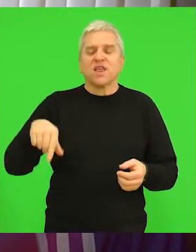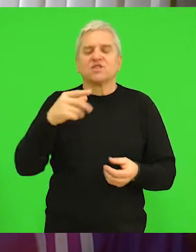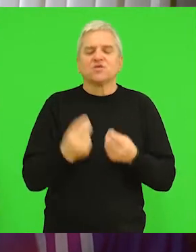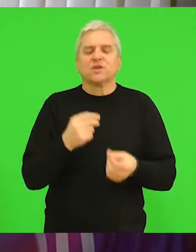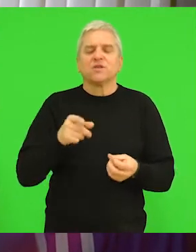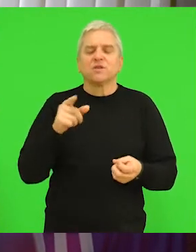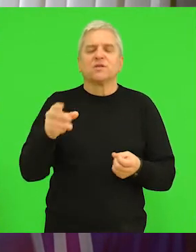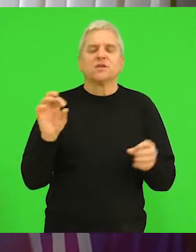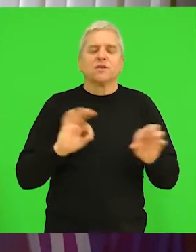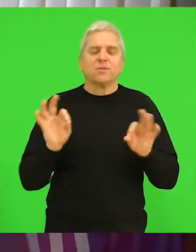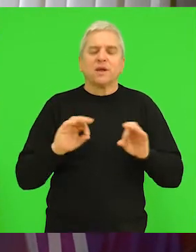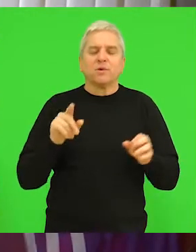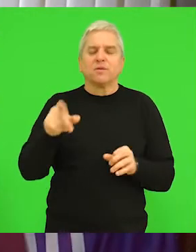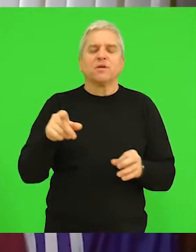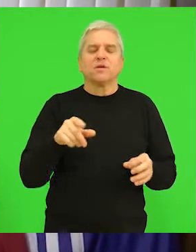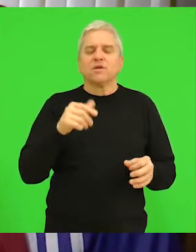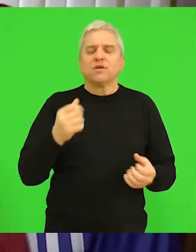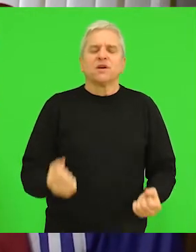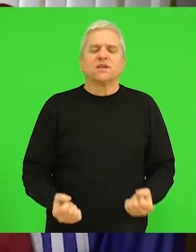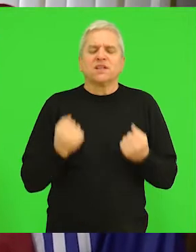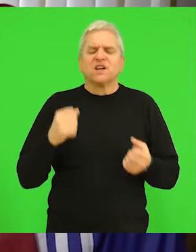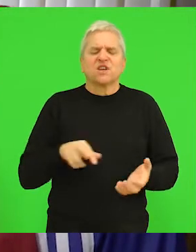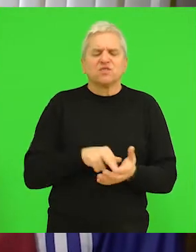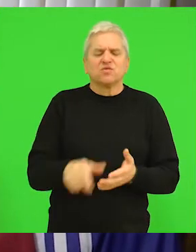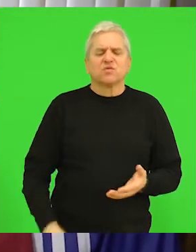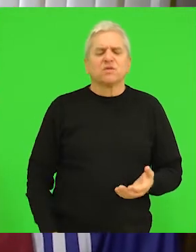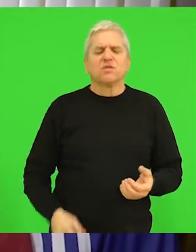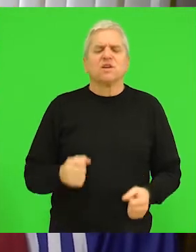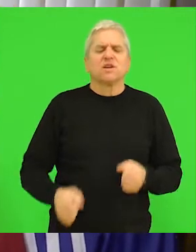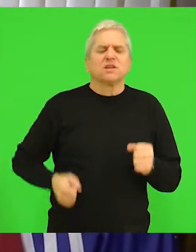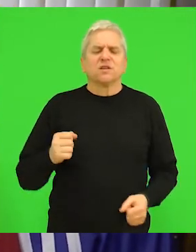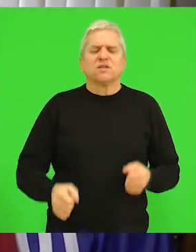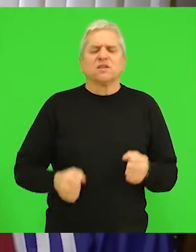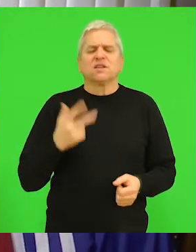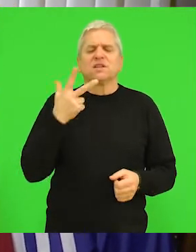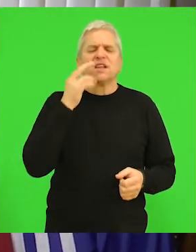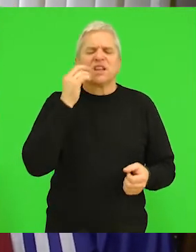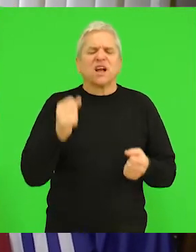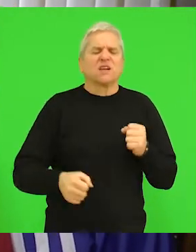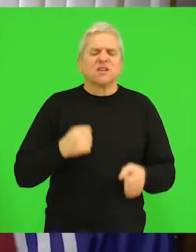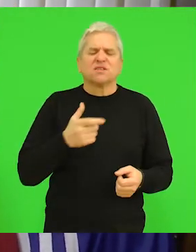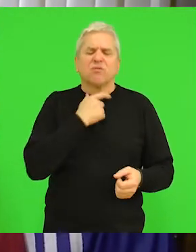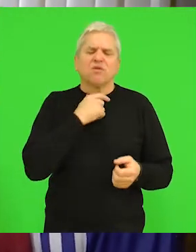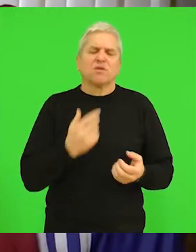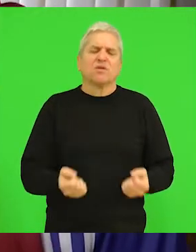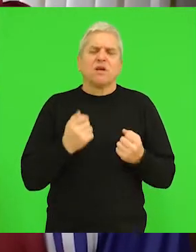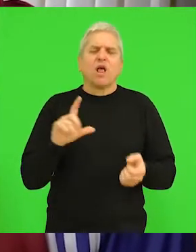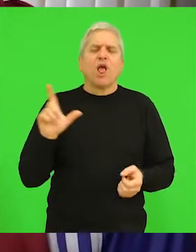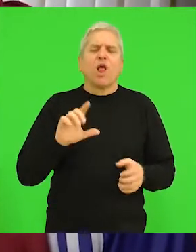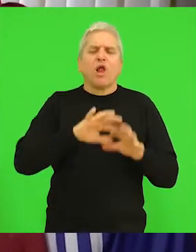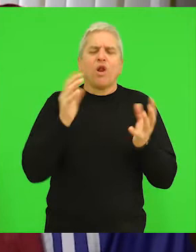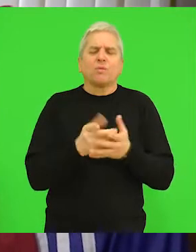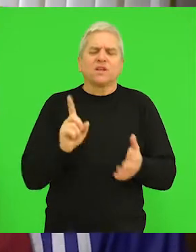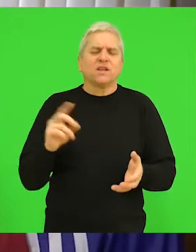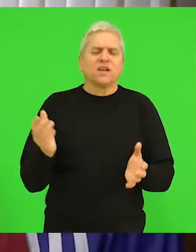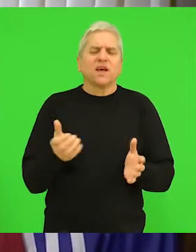igru da su napred bili pripremljeni jednostavno teške su noge puno je već pretračanih kilometara za ova tri dana tako da lopta jednostavno